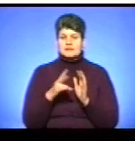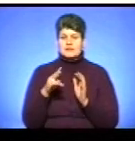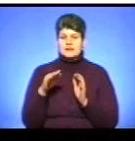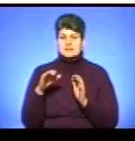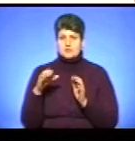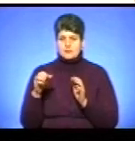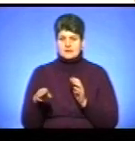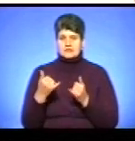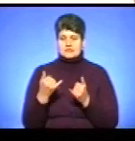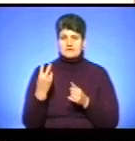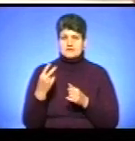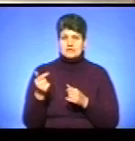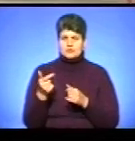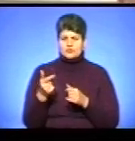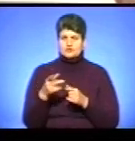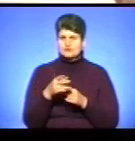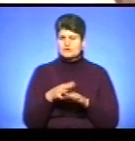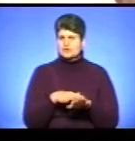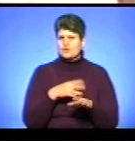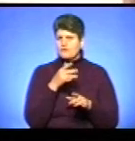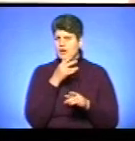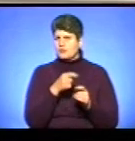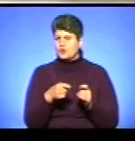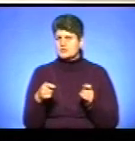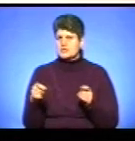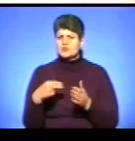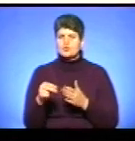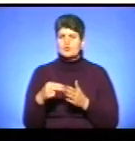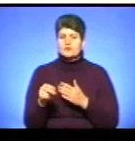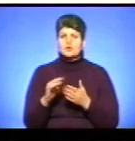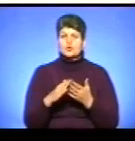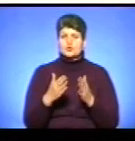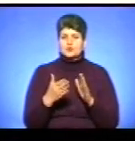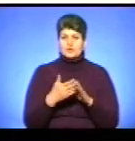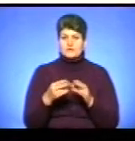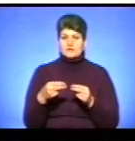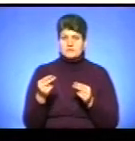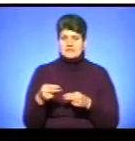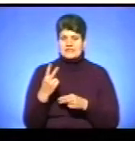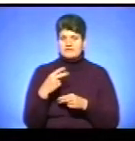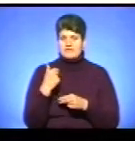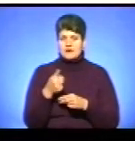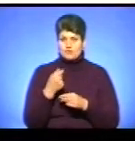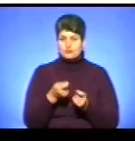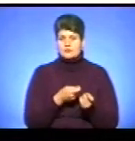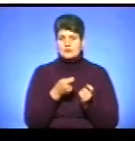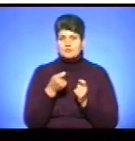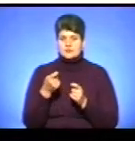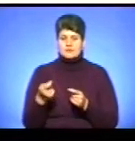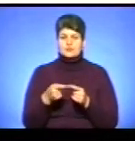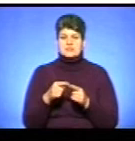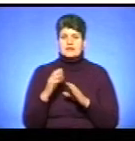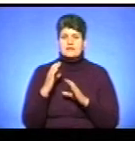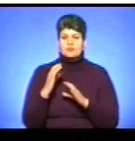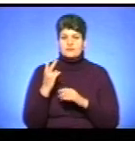зараз вже 20 грудня. Чому такий тривалий процес купівлі автобусів? Договір, договір укладений на два роки, на поставку цих